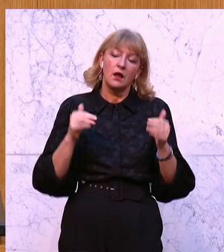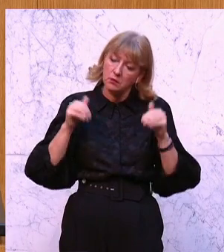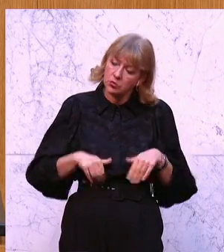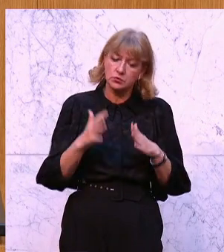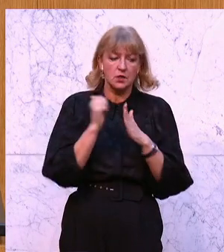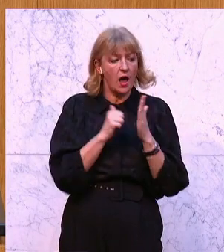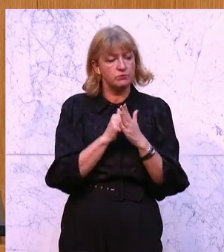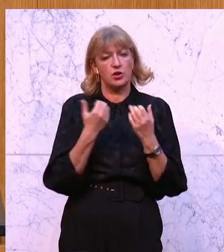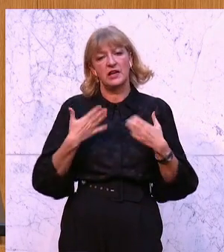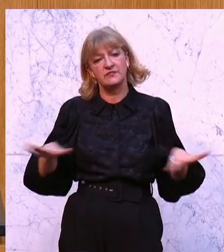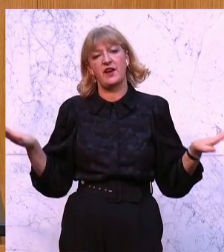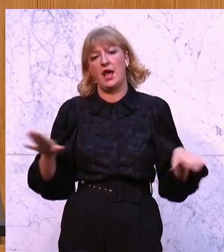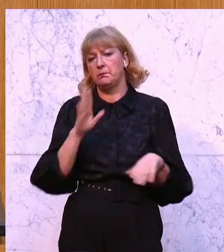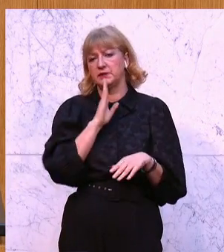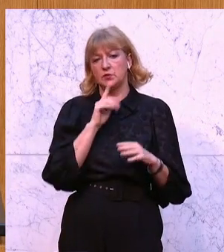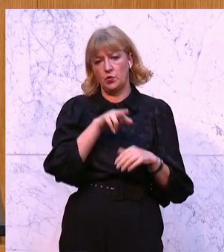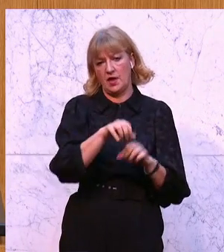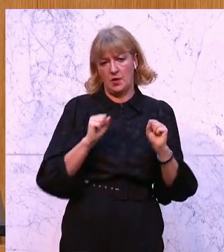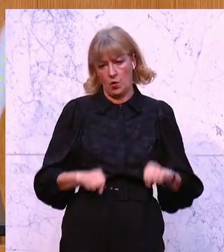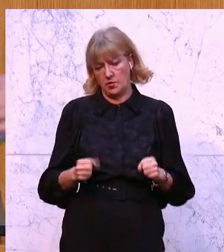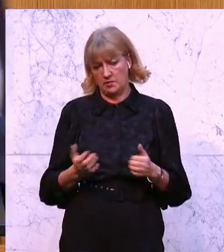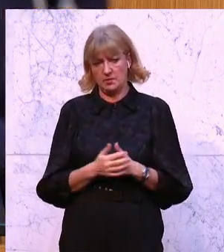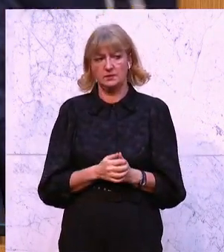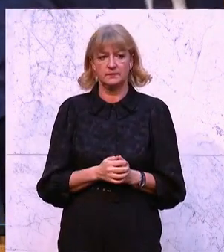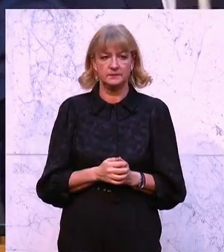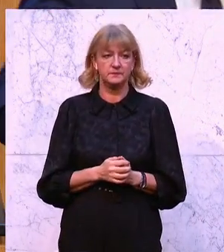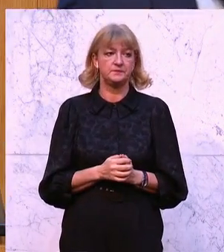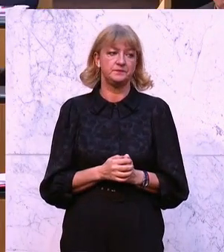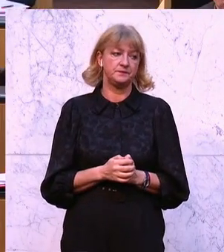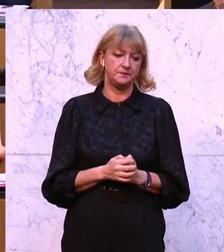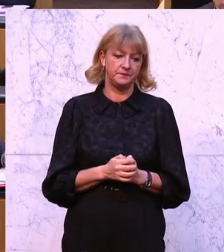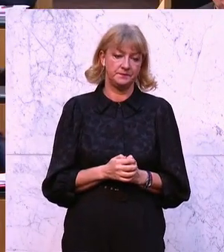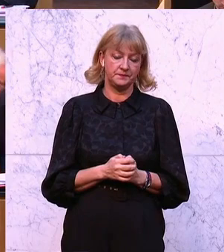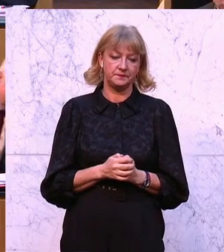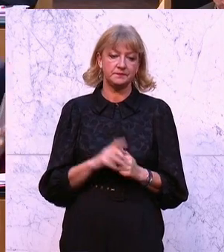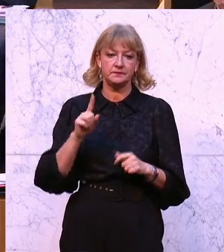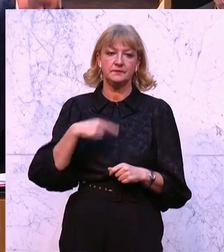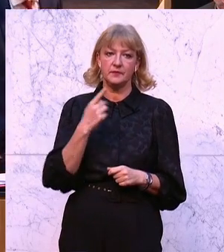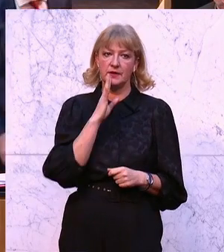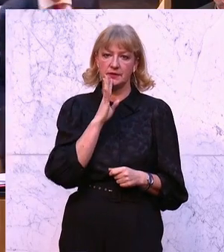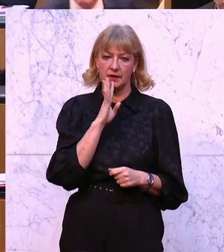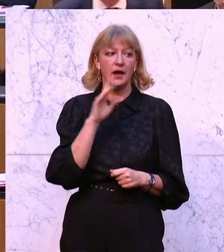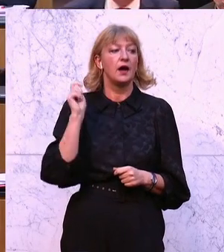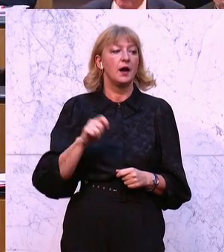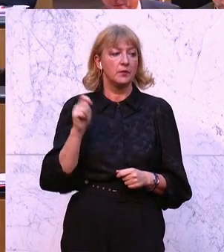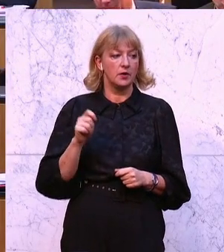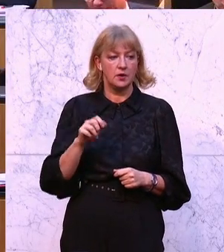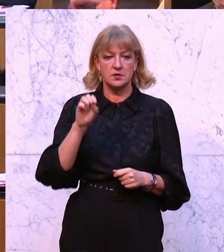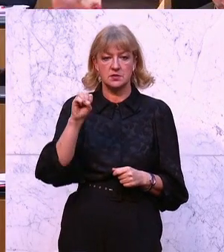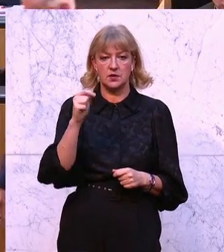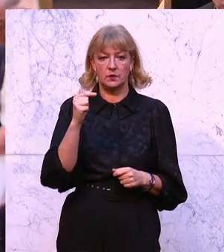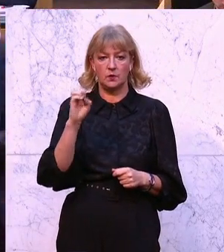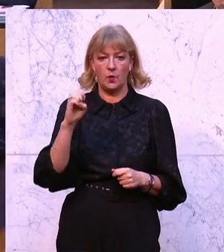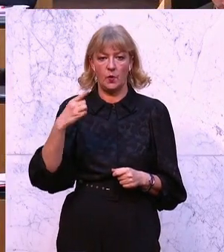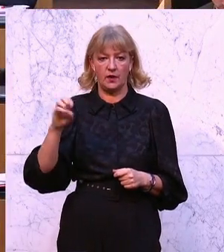abschlagsfrei in Pension gehen können. Dankeschön. Nach 45 Jahren abschlagsfrei in Pension gehen können, das fordert